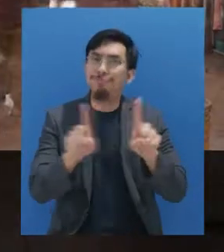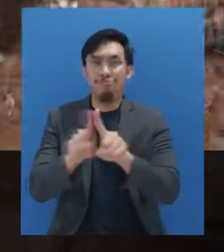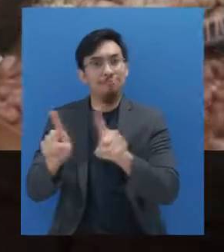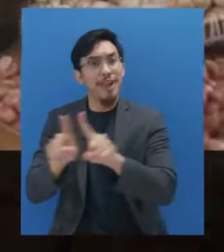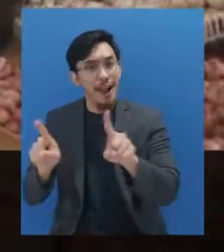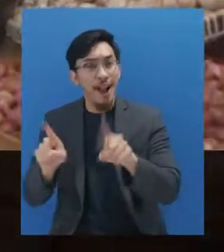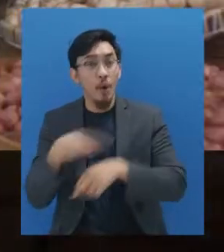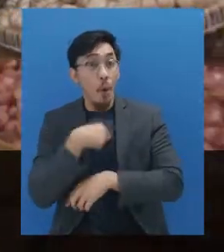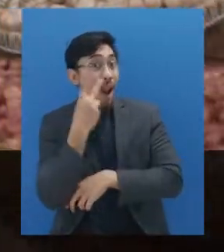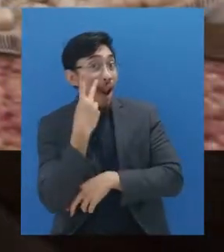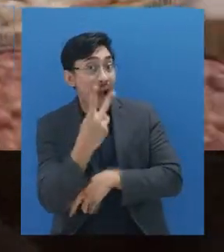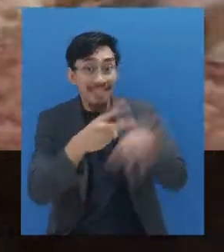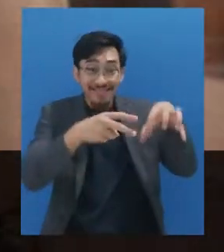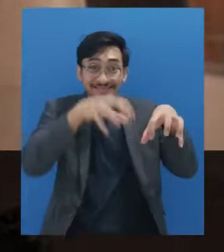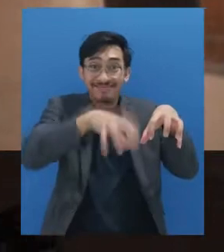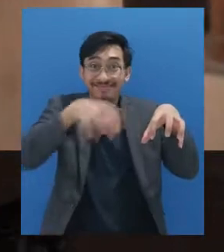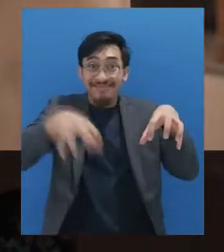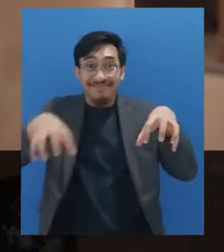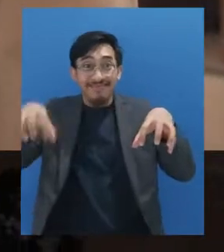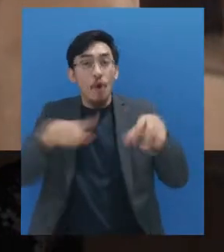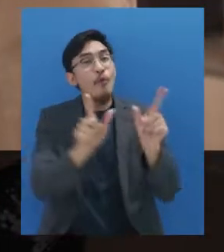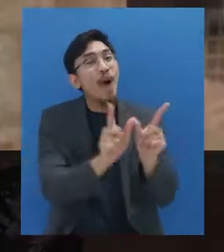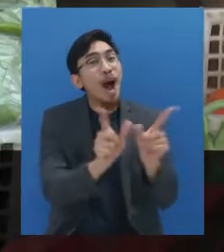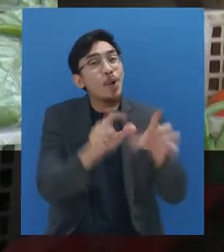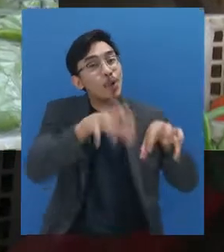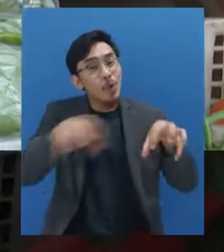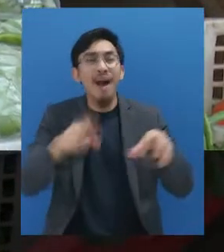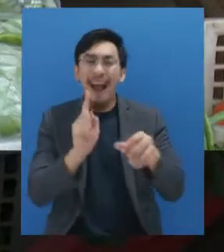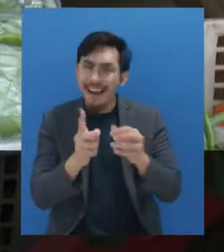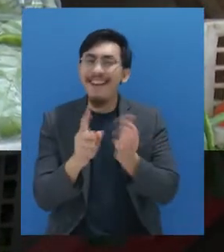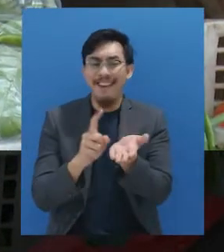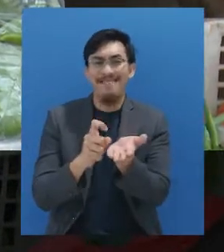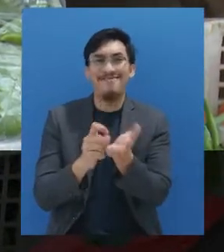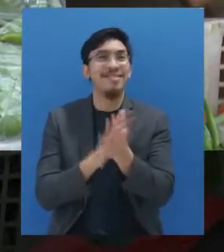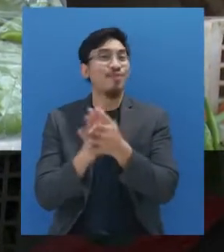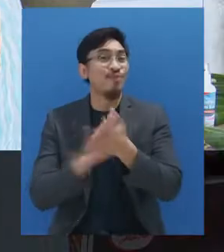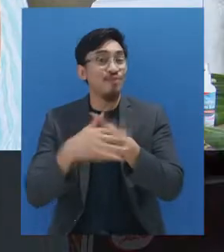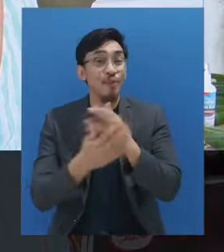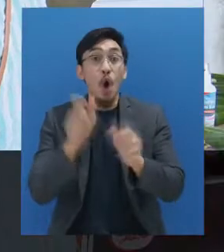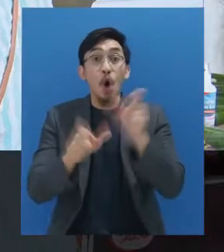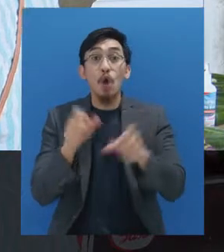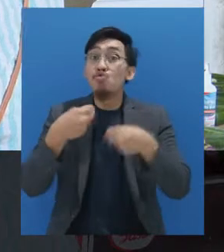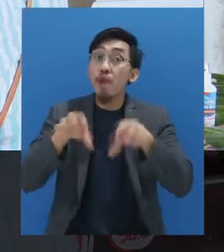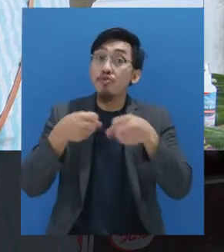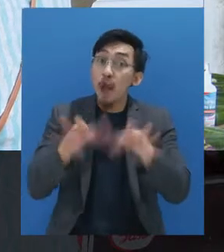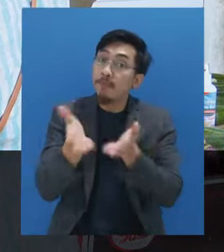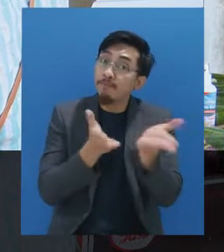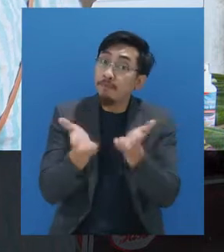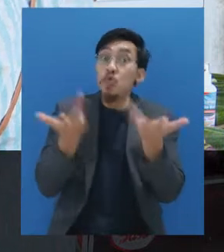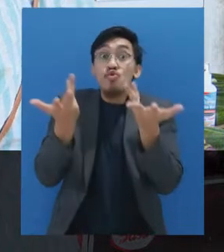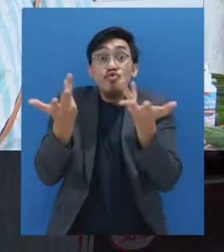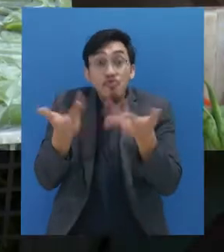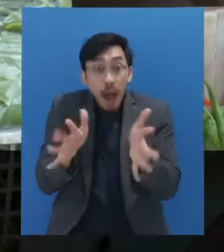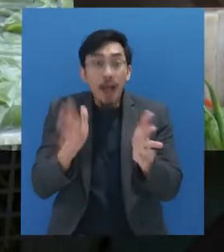menerapkan jaga jarak. Selain itu juga di setiap outlet atau warung itu sudah ada insanitizer. Jadi ketika para pedagang selesai melayani